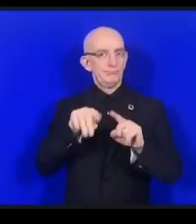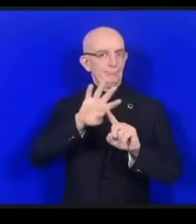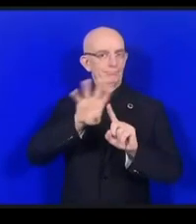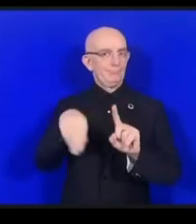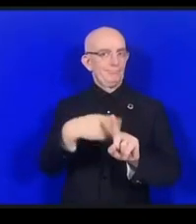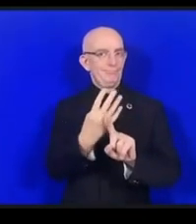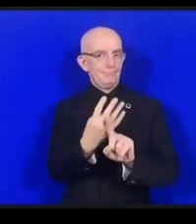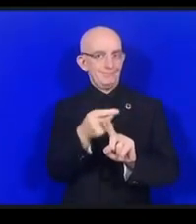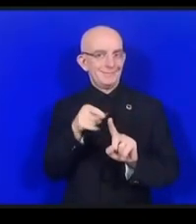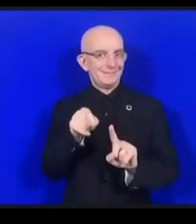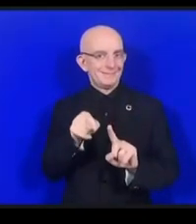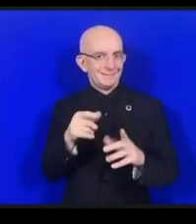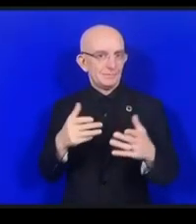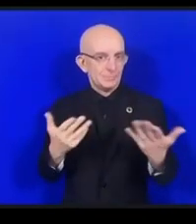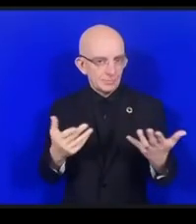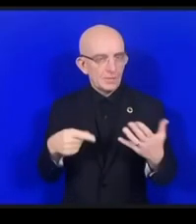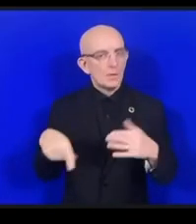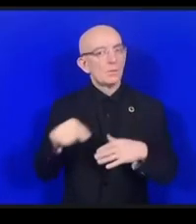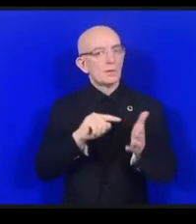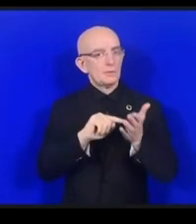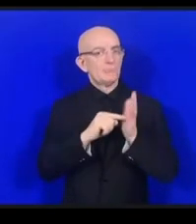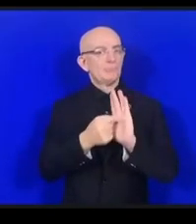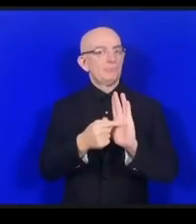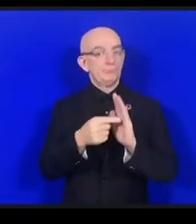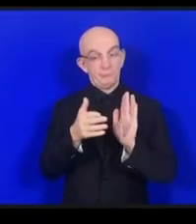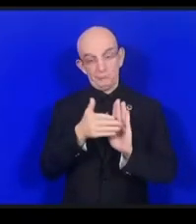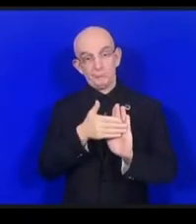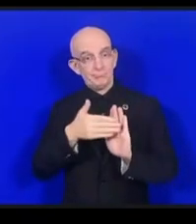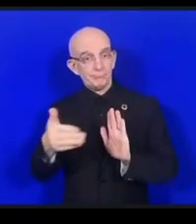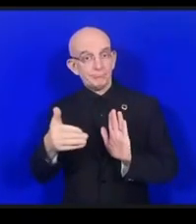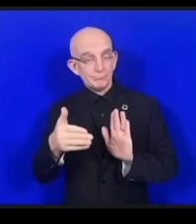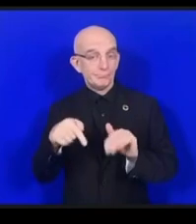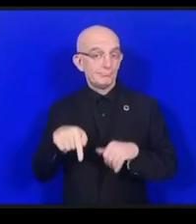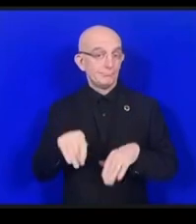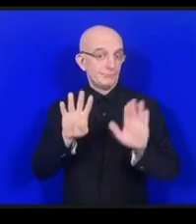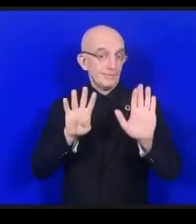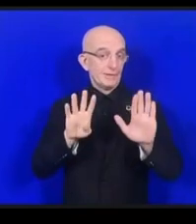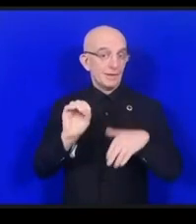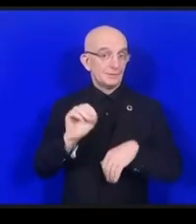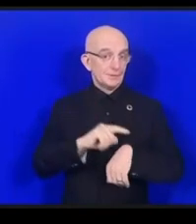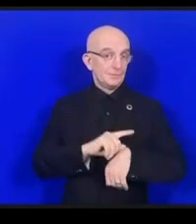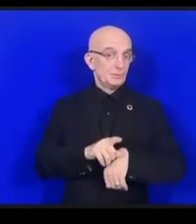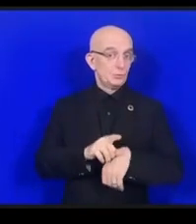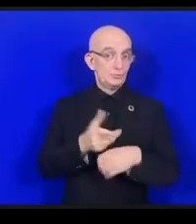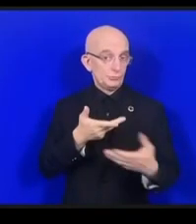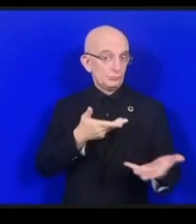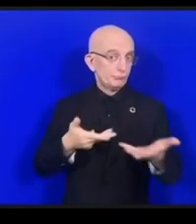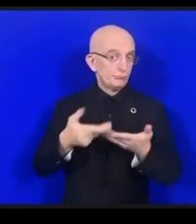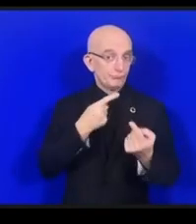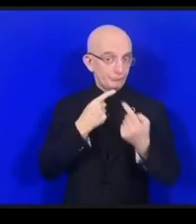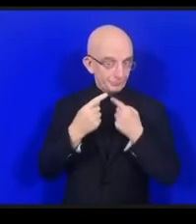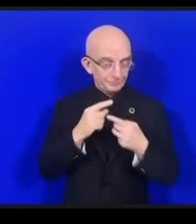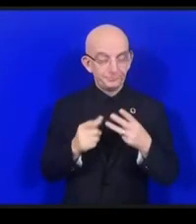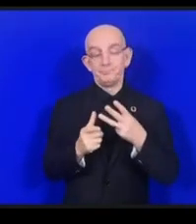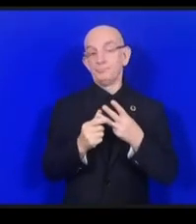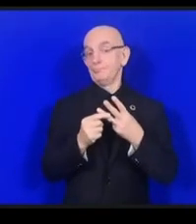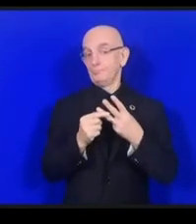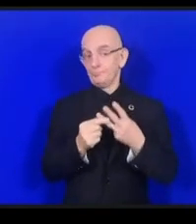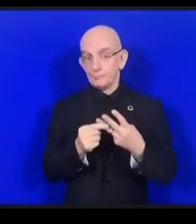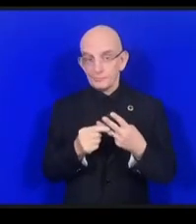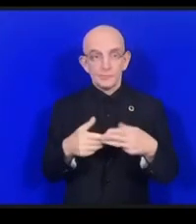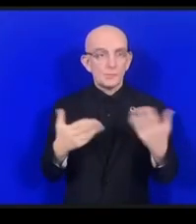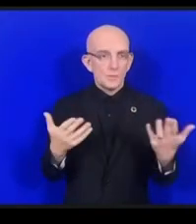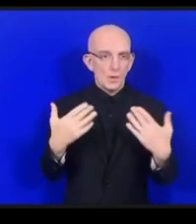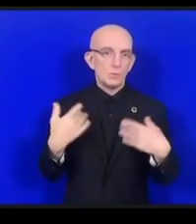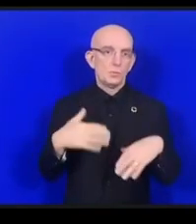分でやはり示していきたいと思いますそして3つ目に重要なのはダイナミックコアーションというのは大変大きなアウトリーチをそれぞれのコミュニテに対して持って